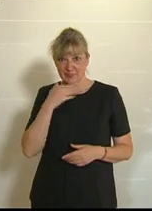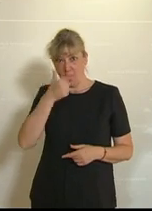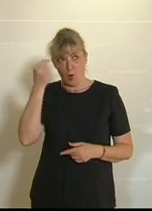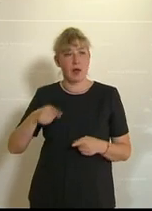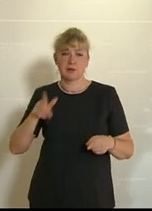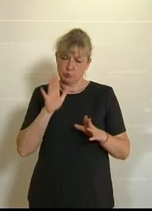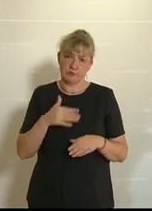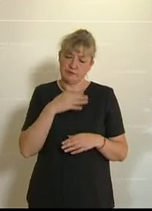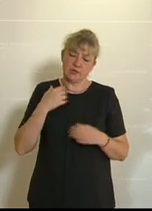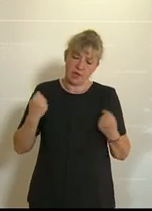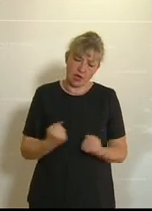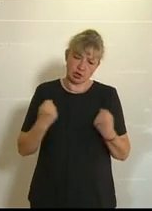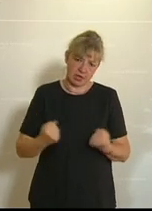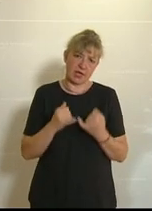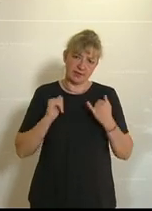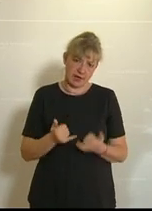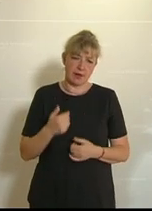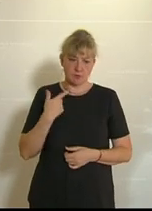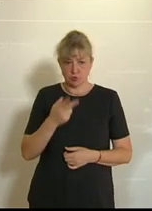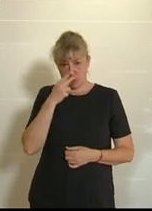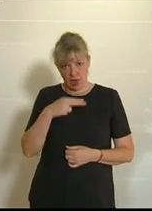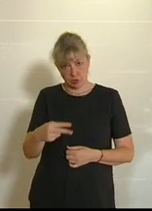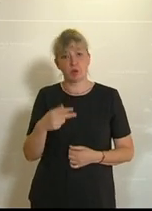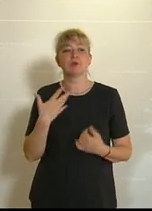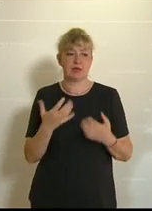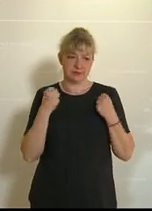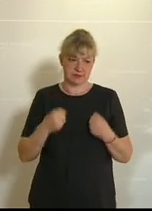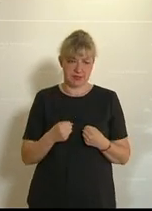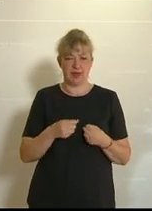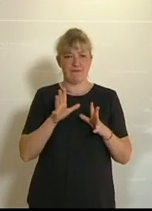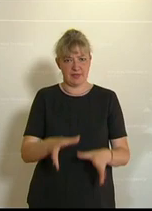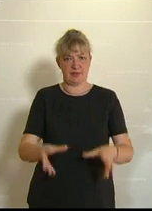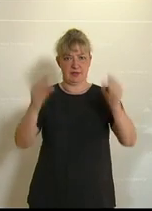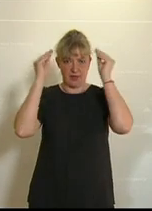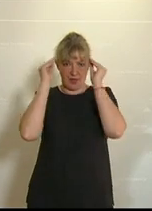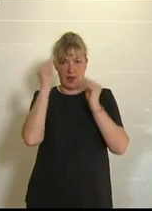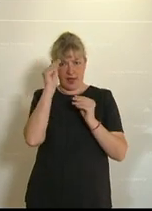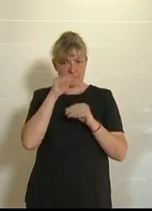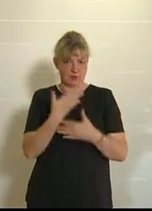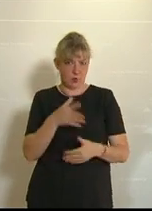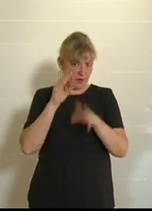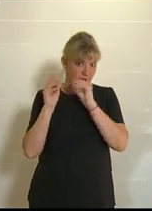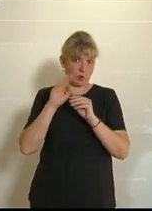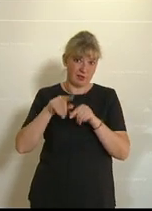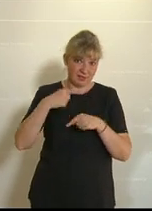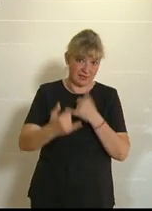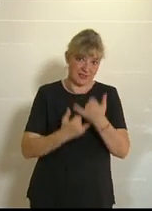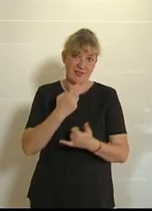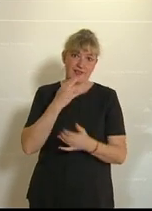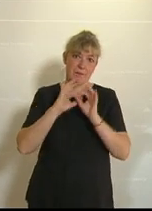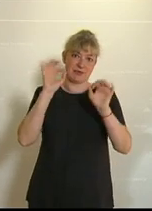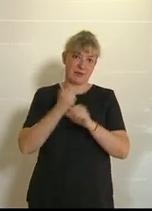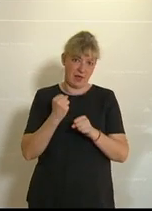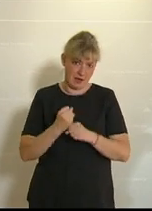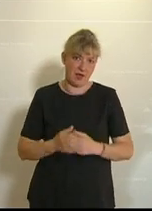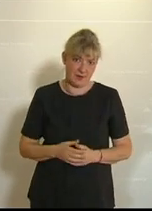sicher sehr anstrengen. Wir werden uns das anschauen und wir werden ganz sicher aus dieser Erfahrung lernen. Und wir möchten es nächstes Jahr besser machen, weil